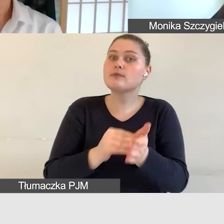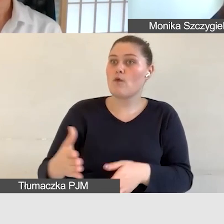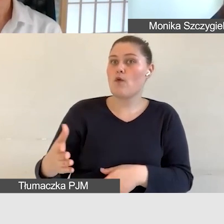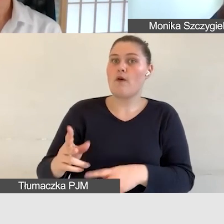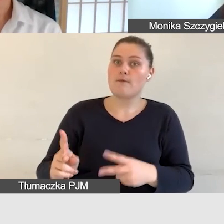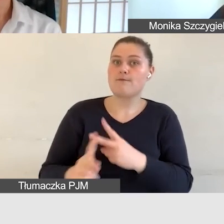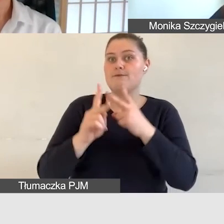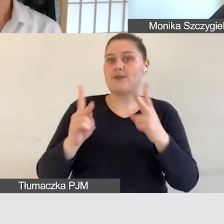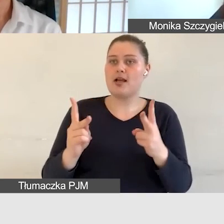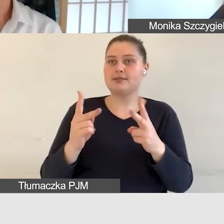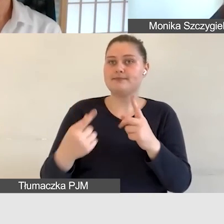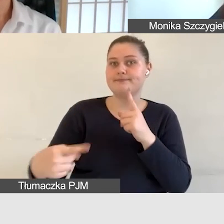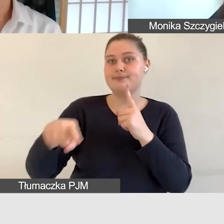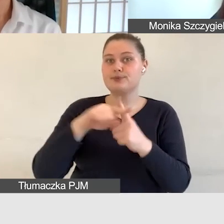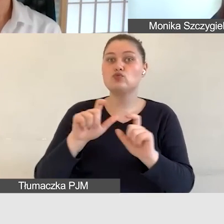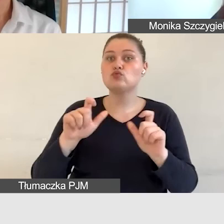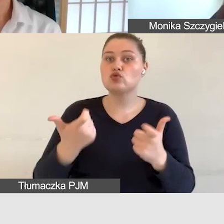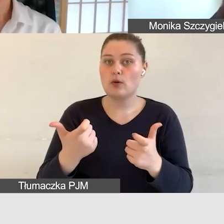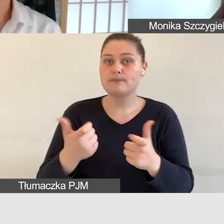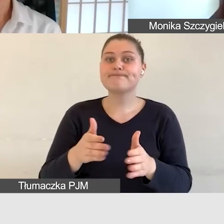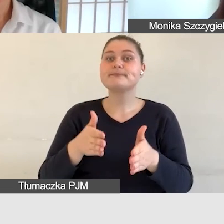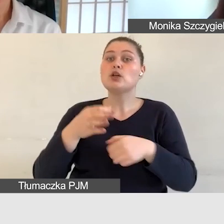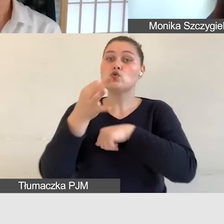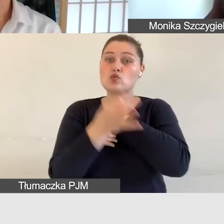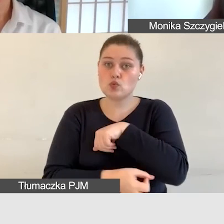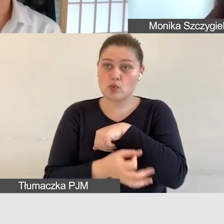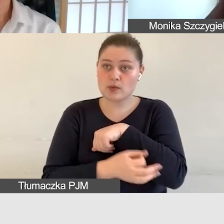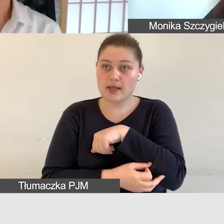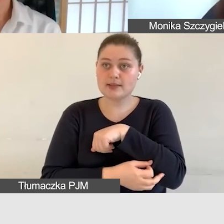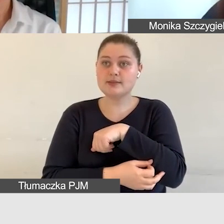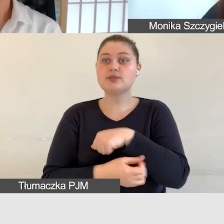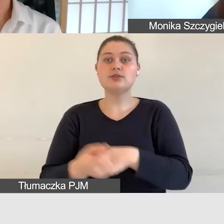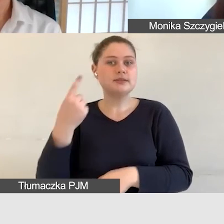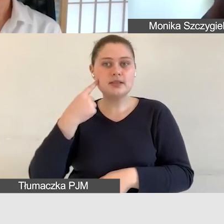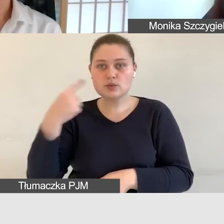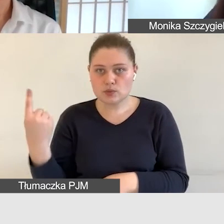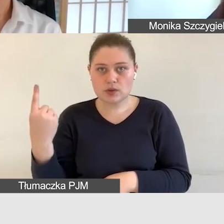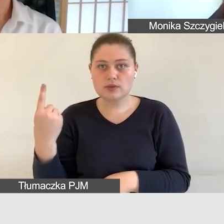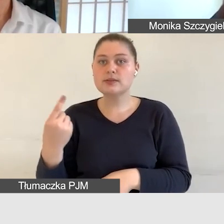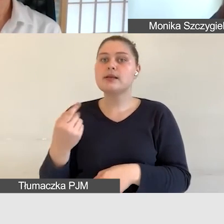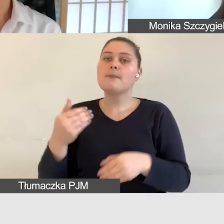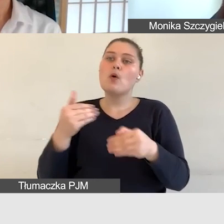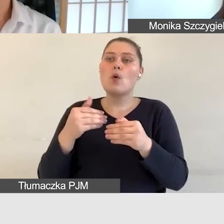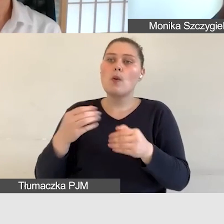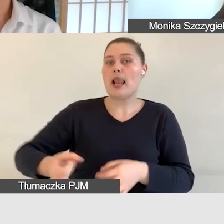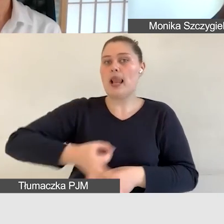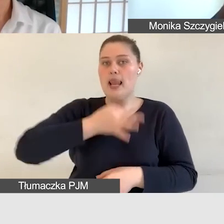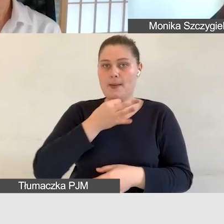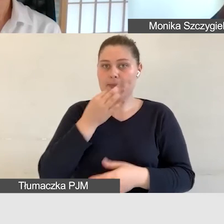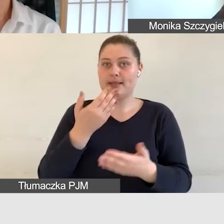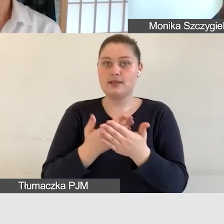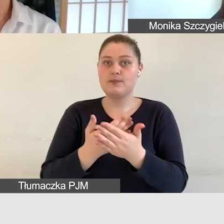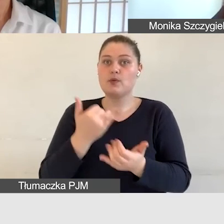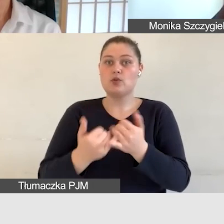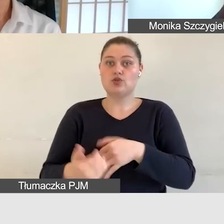spotykamy się online fakt, że można poprawić jakość dźwięku założyć słuchawki studenci słabosłyszący